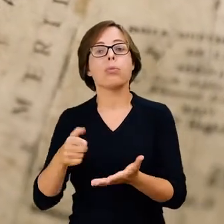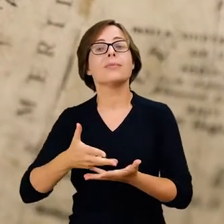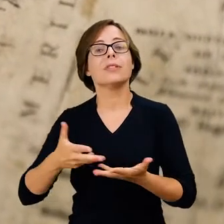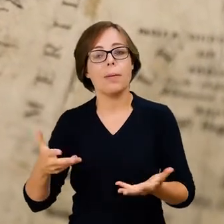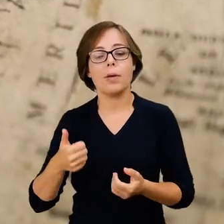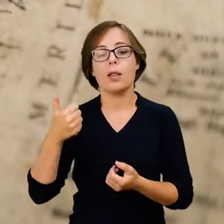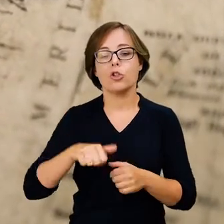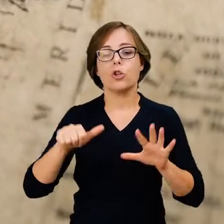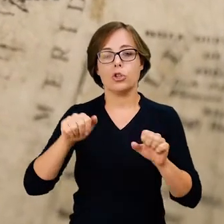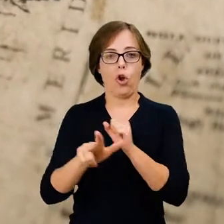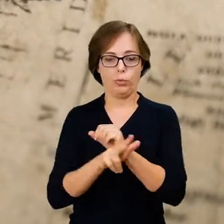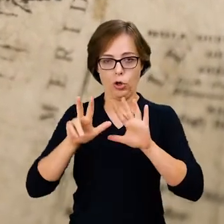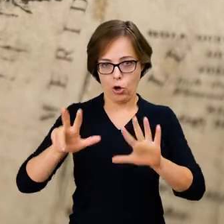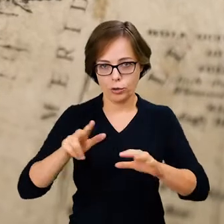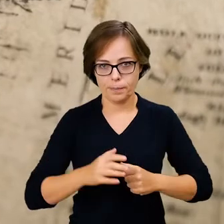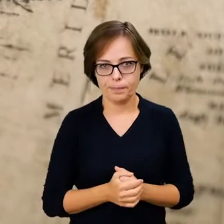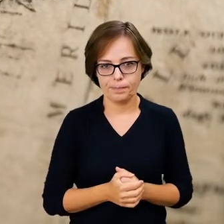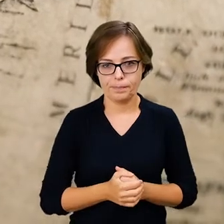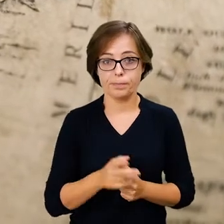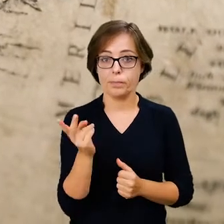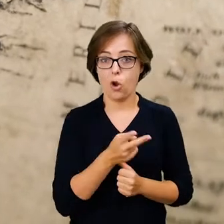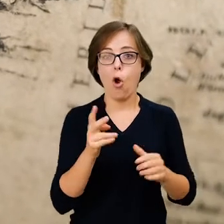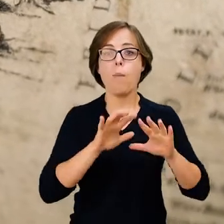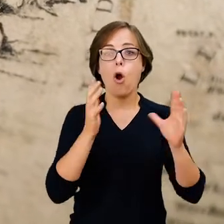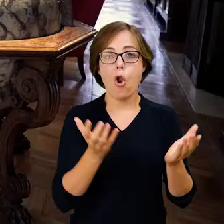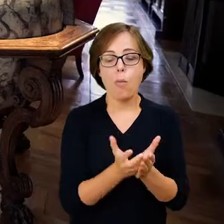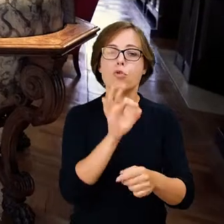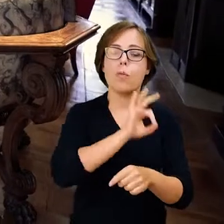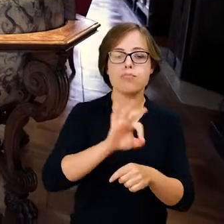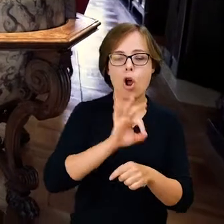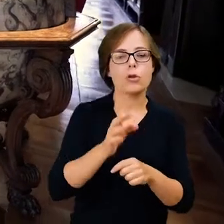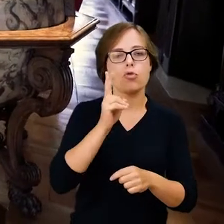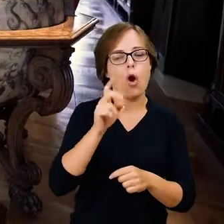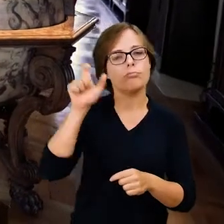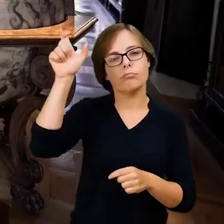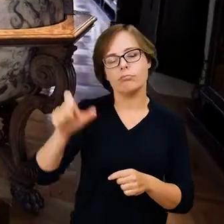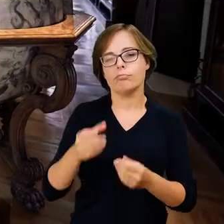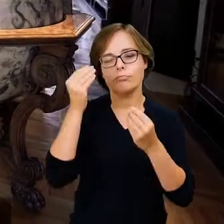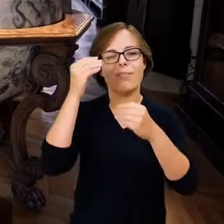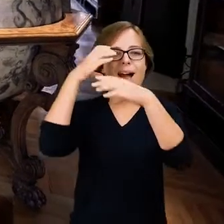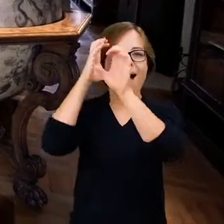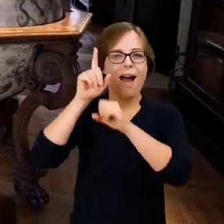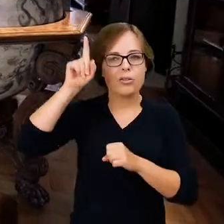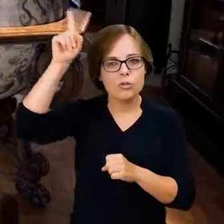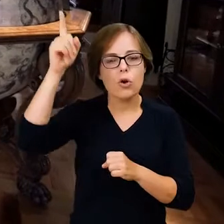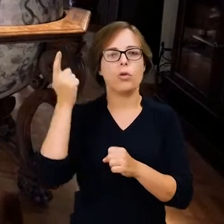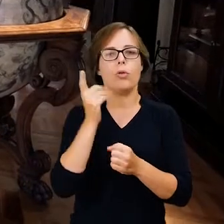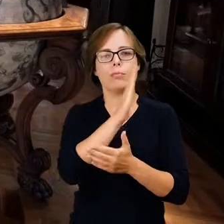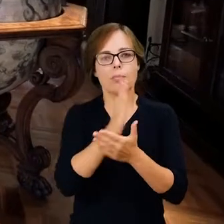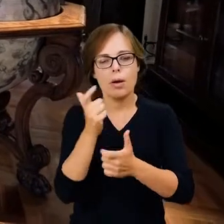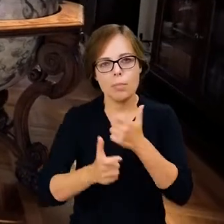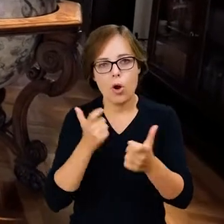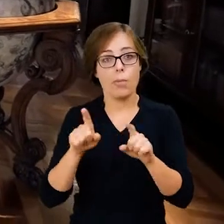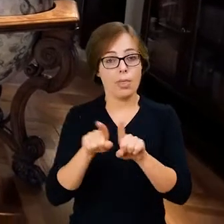ziemi na rok 1688. Globusy te zostały zaprojektowane przez wybitnego astronoma, kartografa i